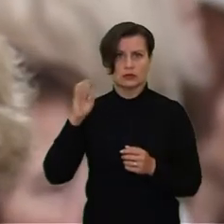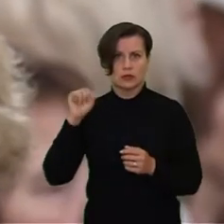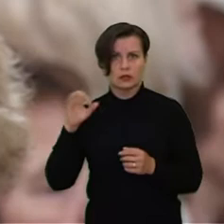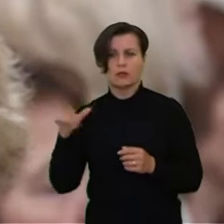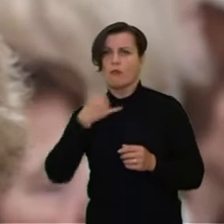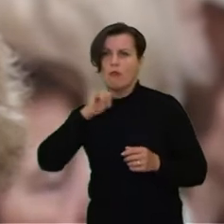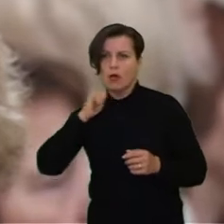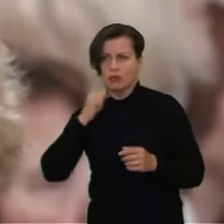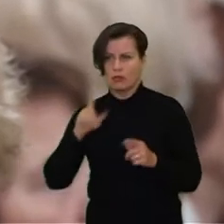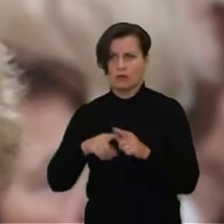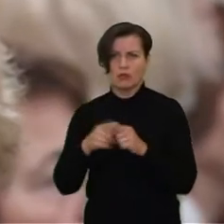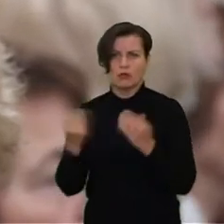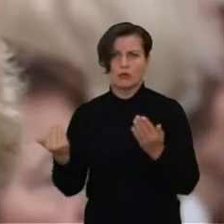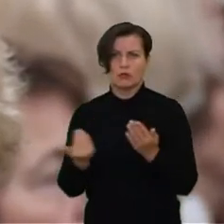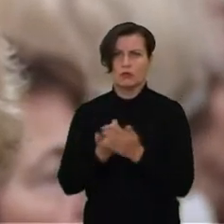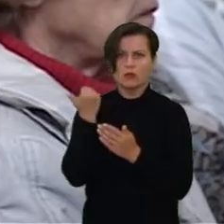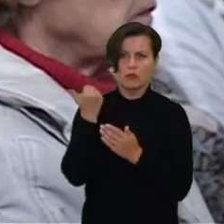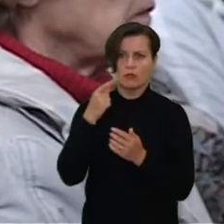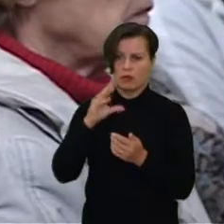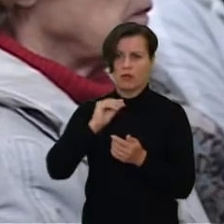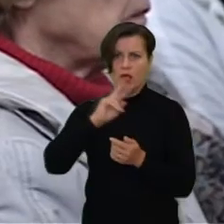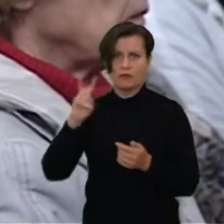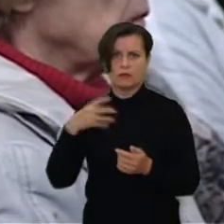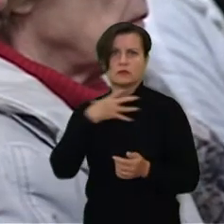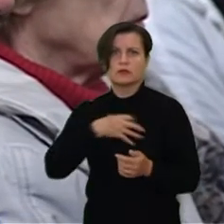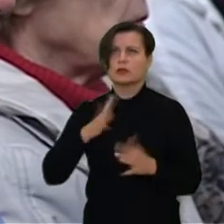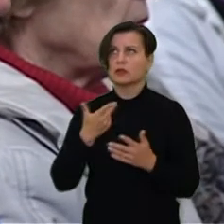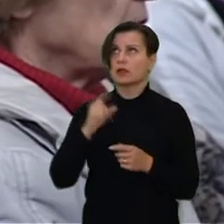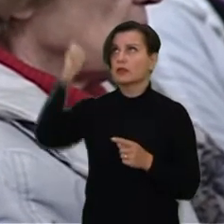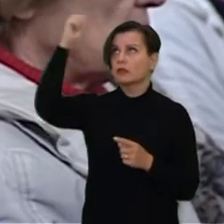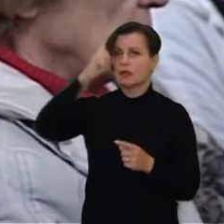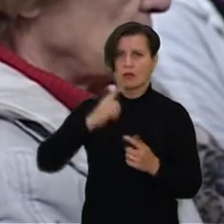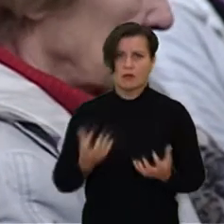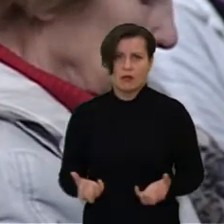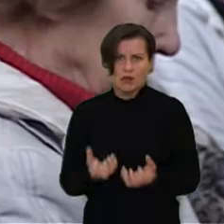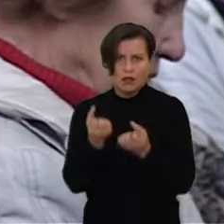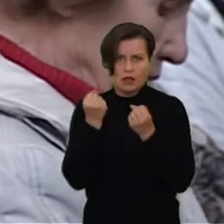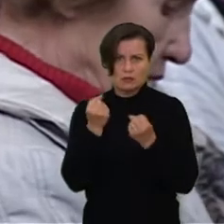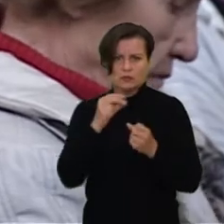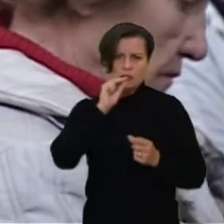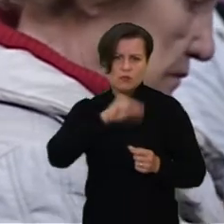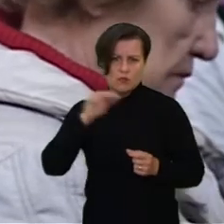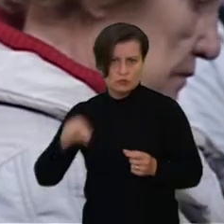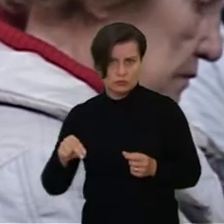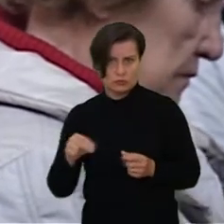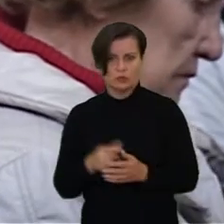krikščionibės esmė, Evangelijos esmė, tai yra dievas išgelbsti nusidėjelus. Viskas.